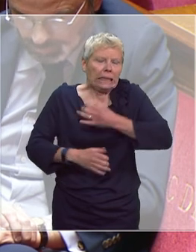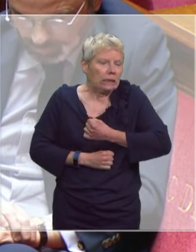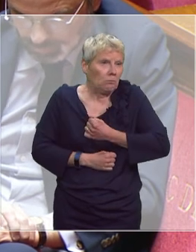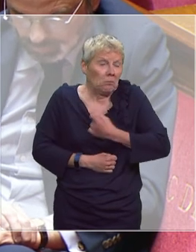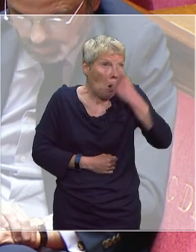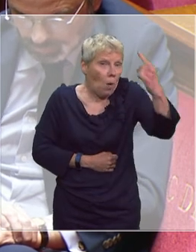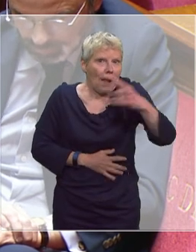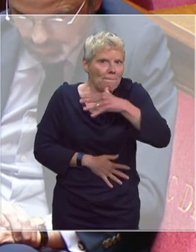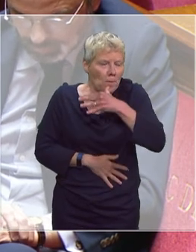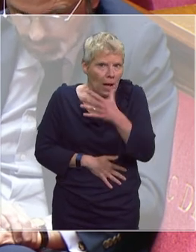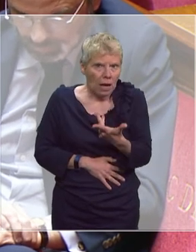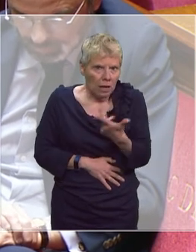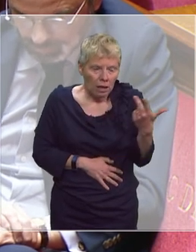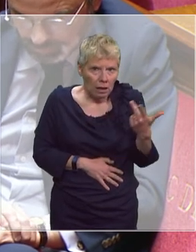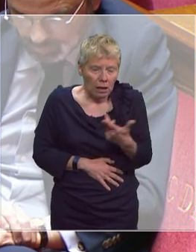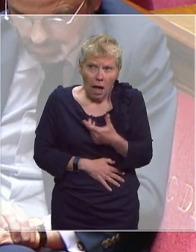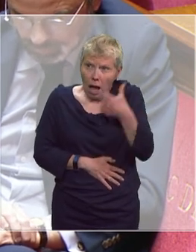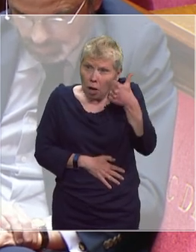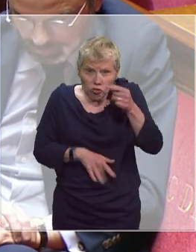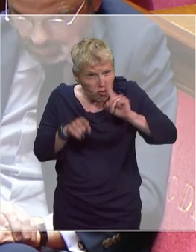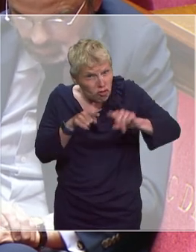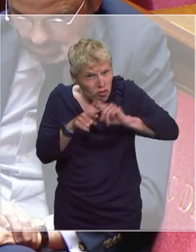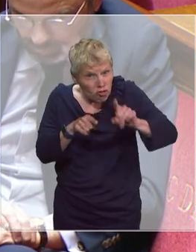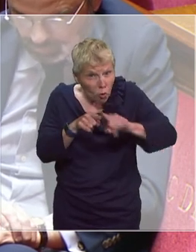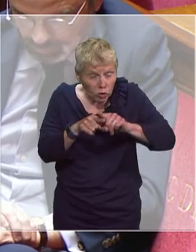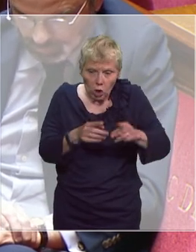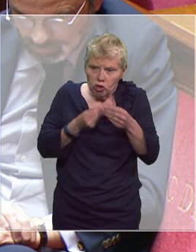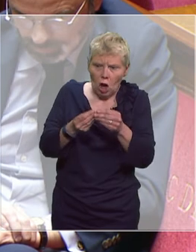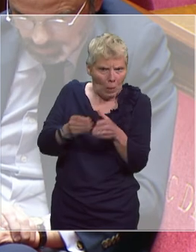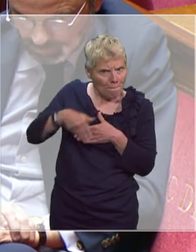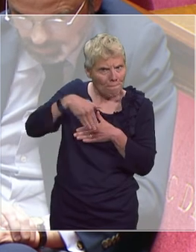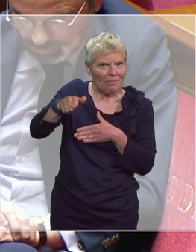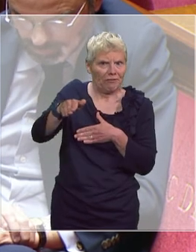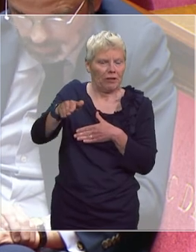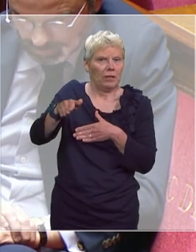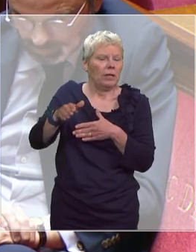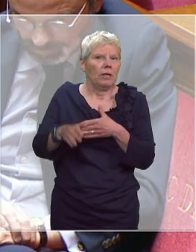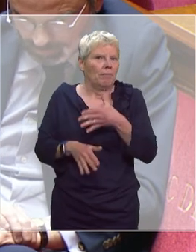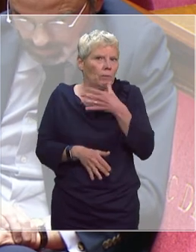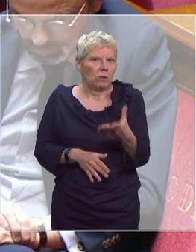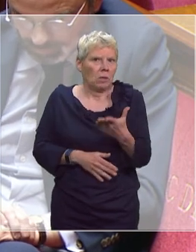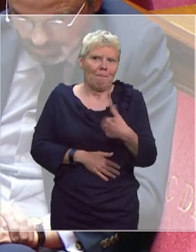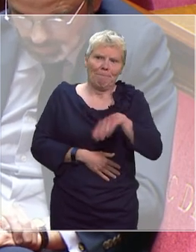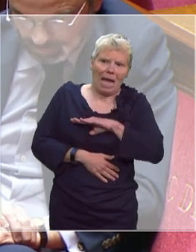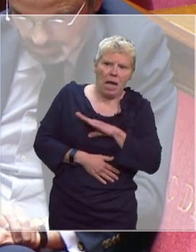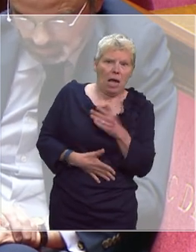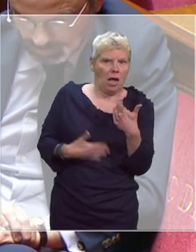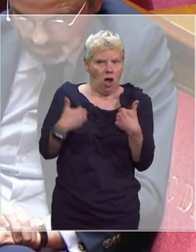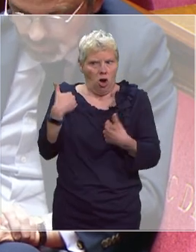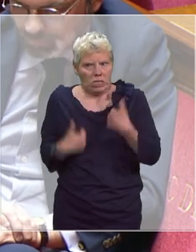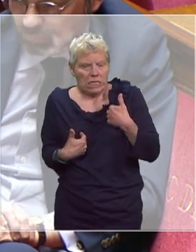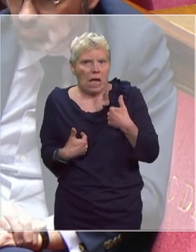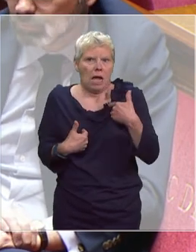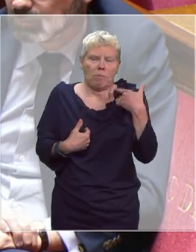impensable que quelques obstacles à l'accès aux soins puissent être prononcés en raison d'une situation de